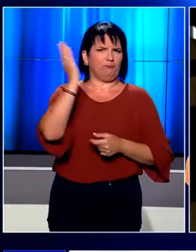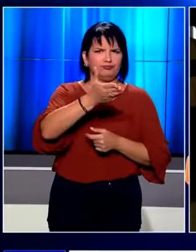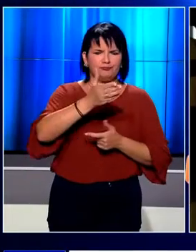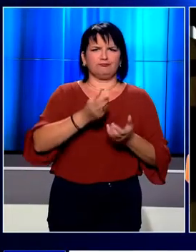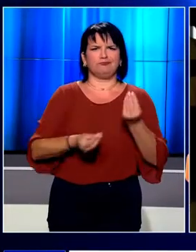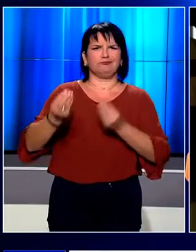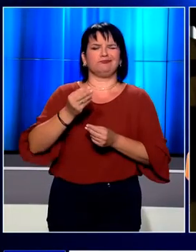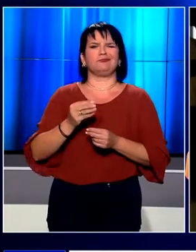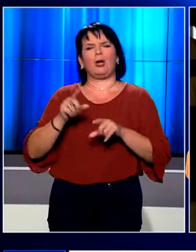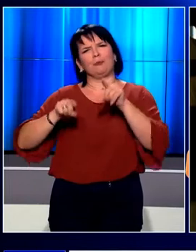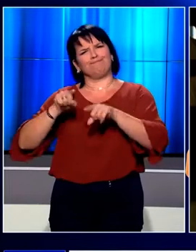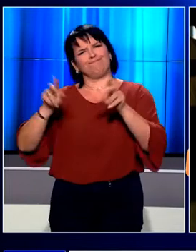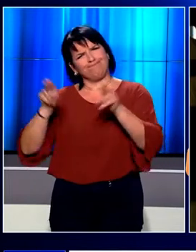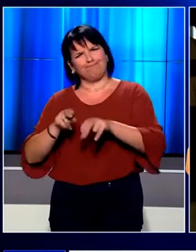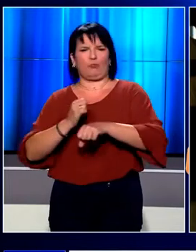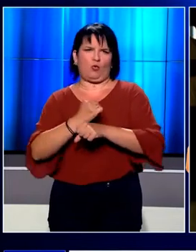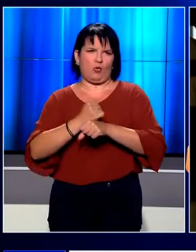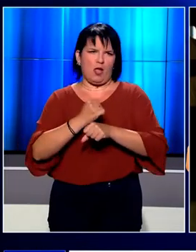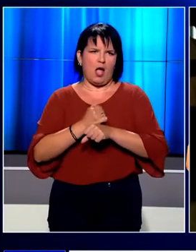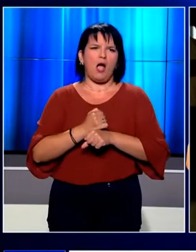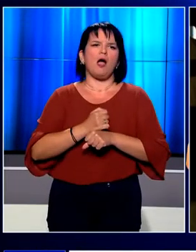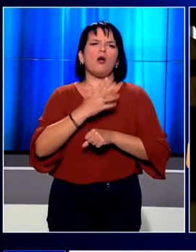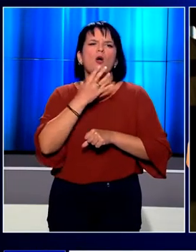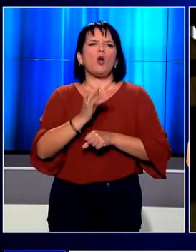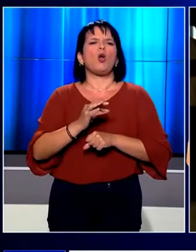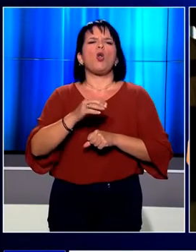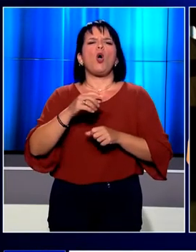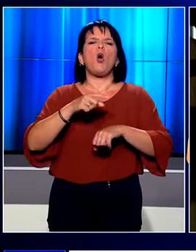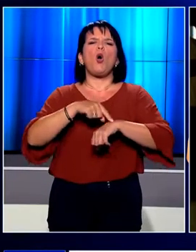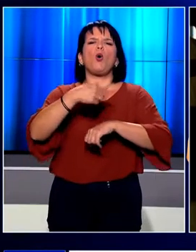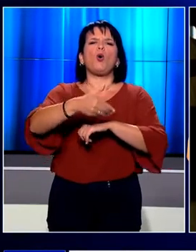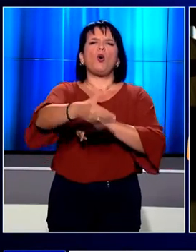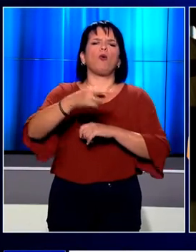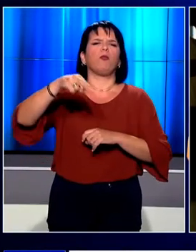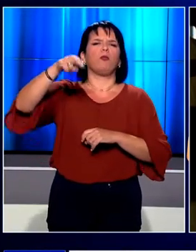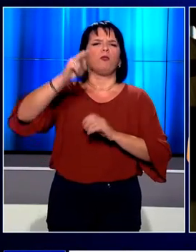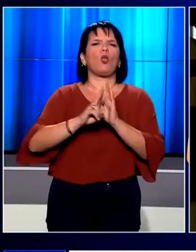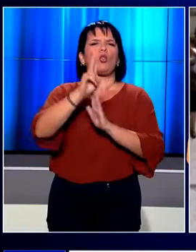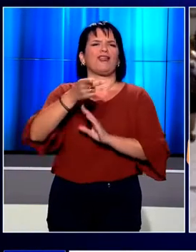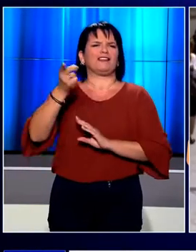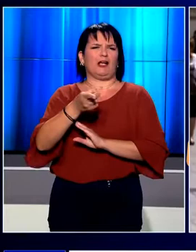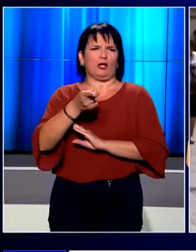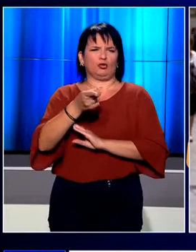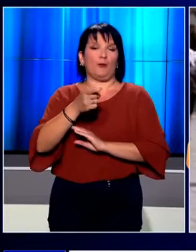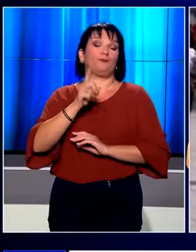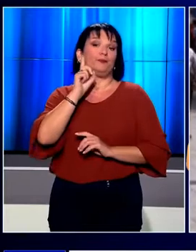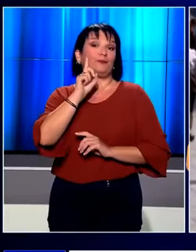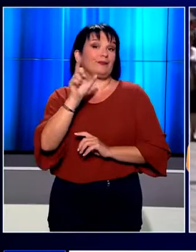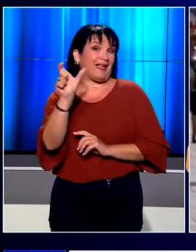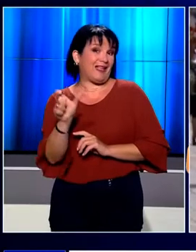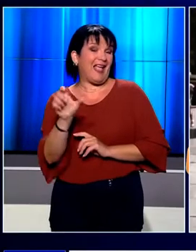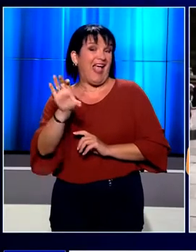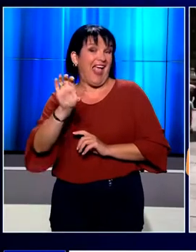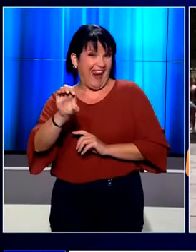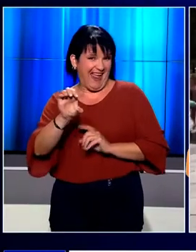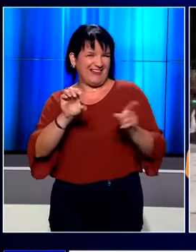δουλεύουν part-time. Κάθε επιπλέον ώρα εργασίας μετά το τετράωρο θα πληρώνεται με προσάυξηση 12%. Η Ελένη Αθανασιάδη είναι